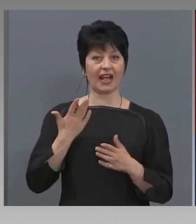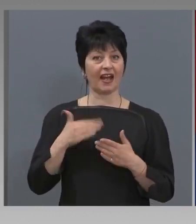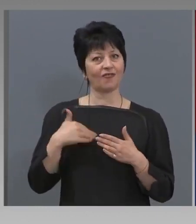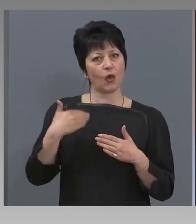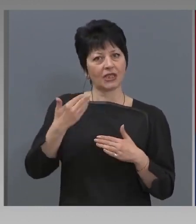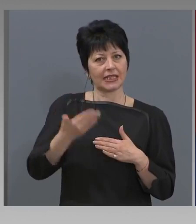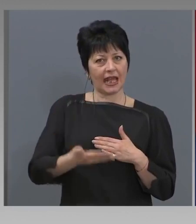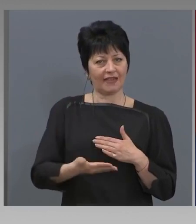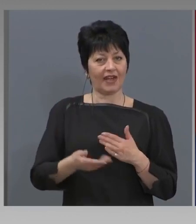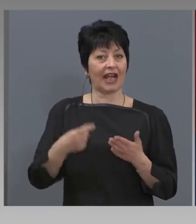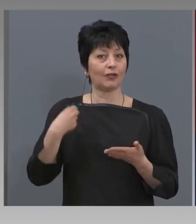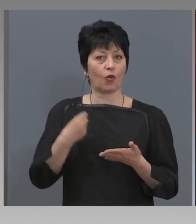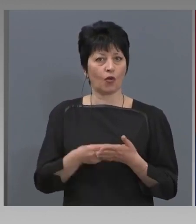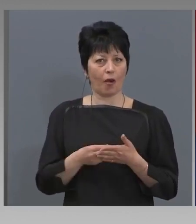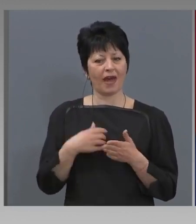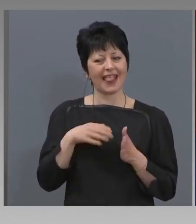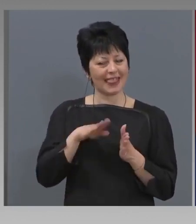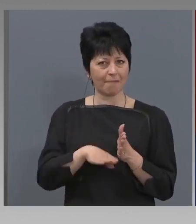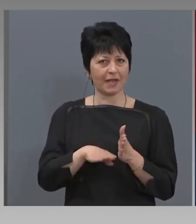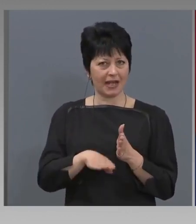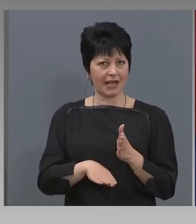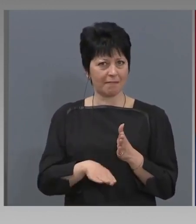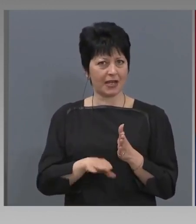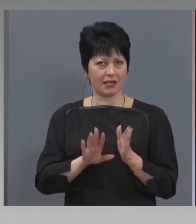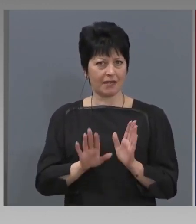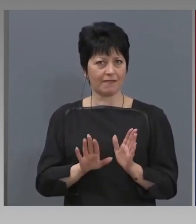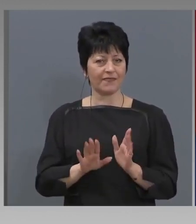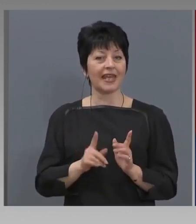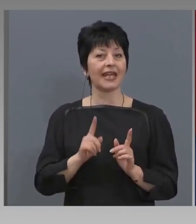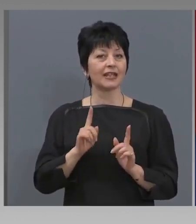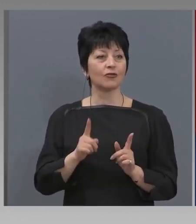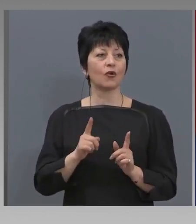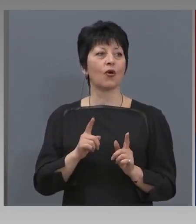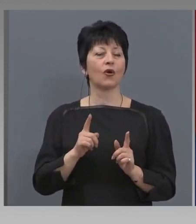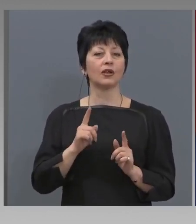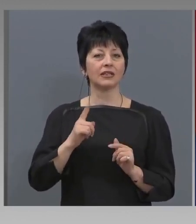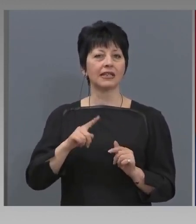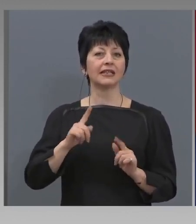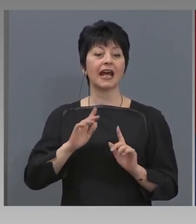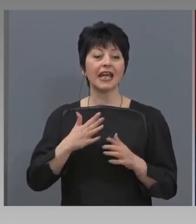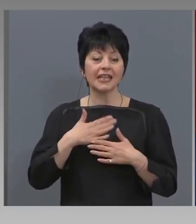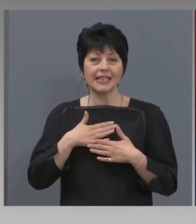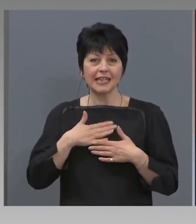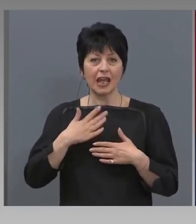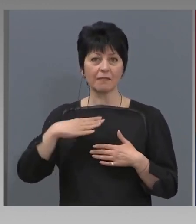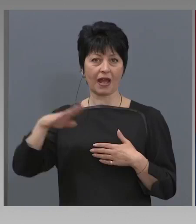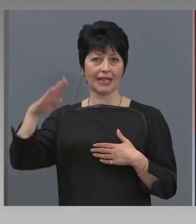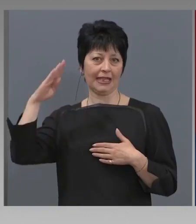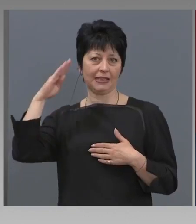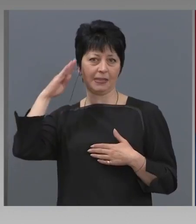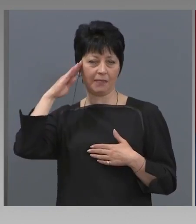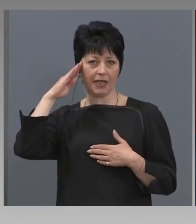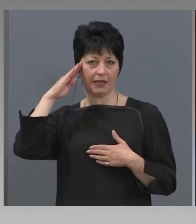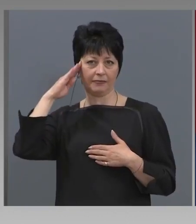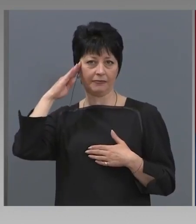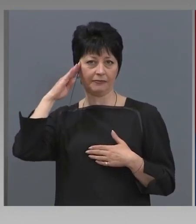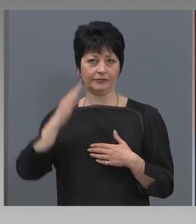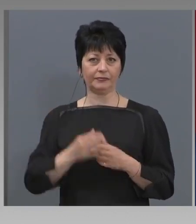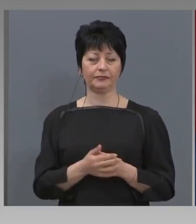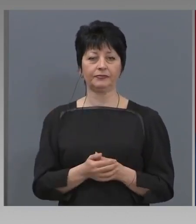Намалихме ги драстично, именно за да е само дисциплина, да е с